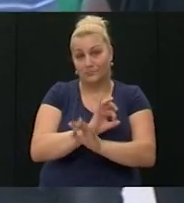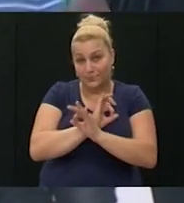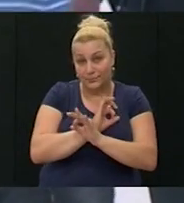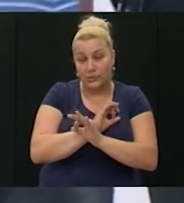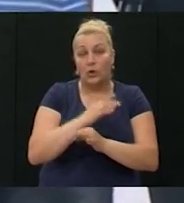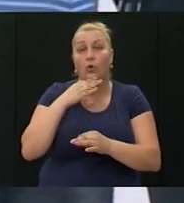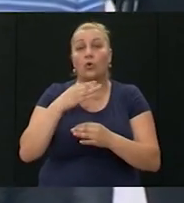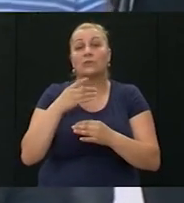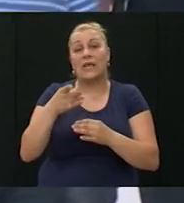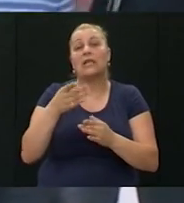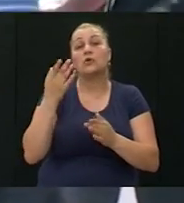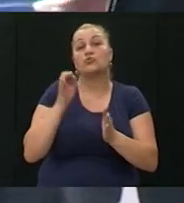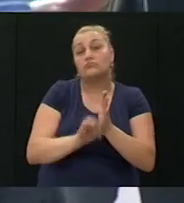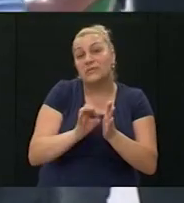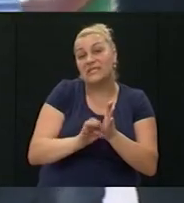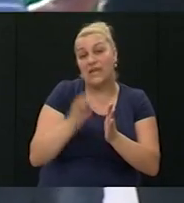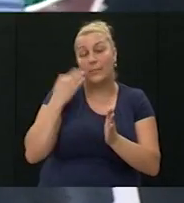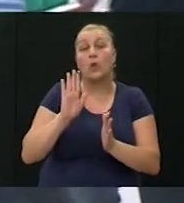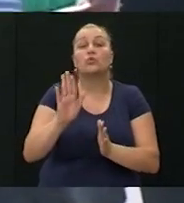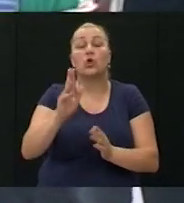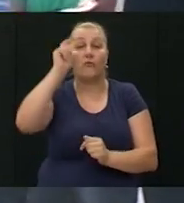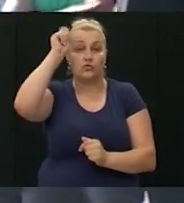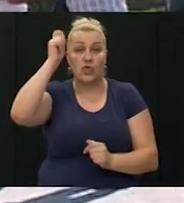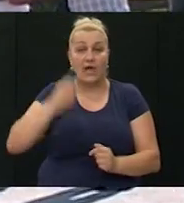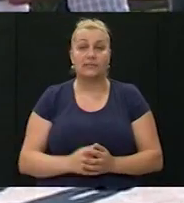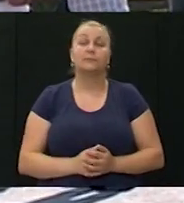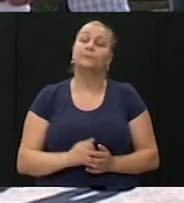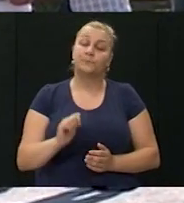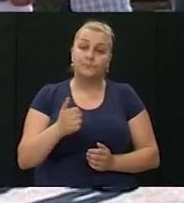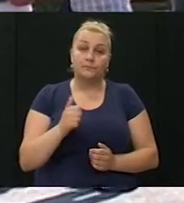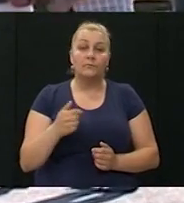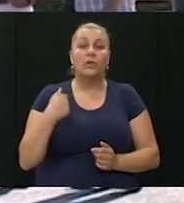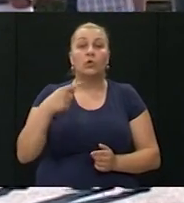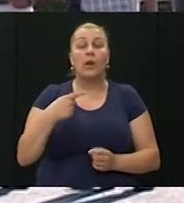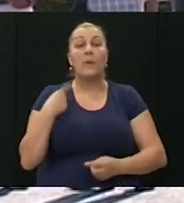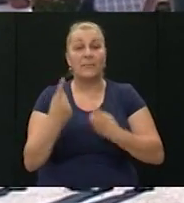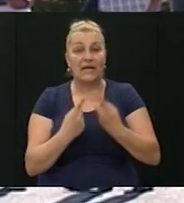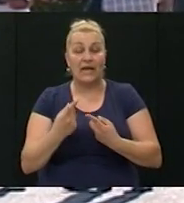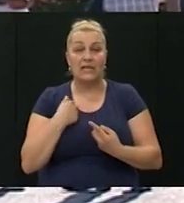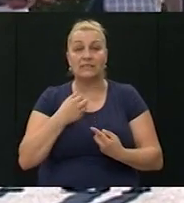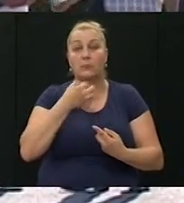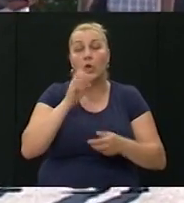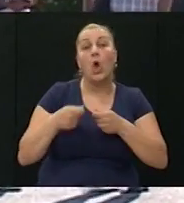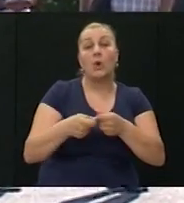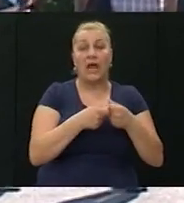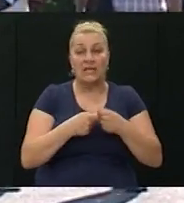na otrad domovine, služene i sve ta misa u njihovu častu. Da, i to nam je prilika da se nađemo i da se nekako organiziramo bolje,